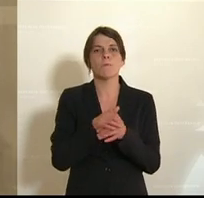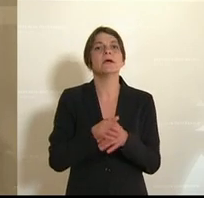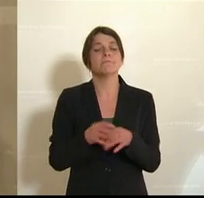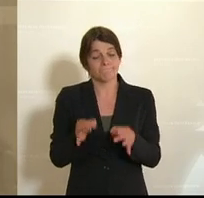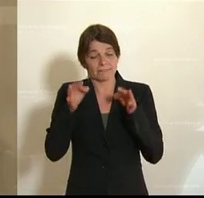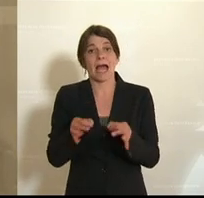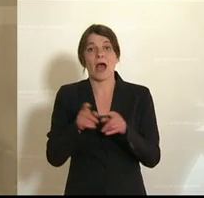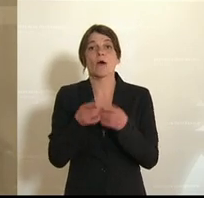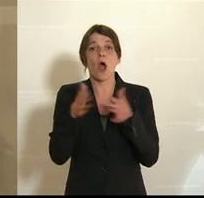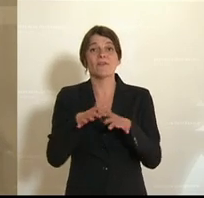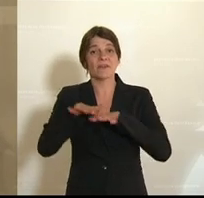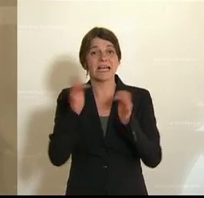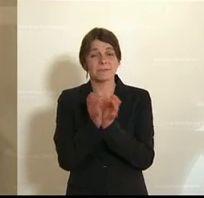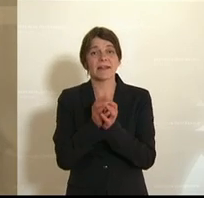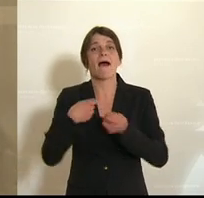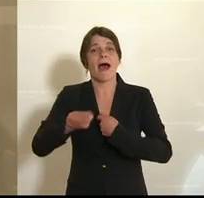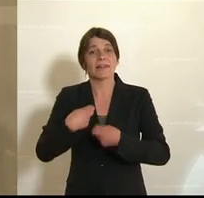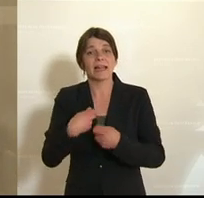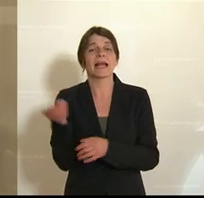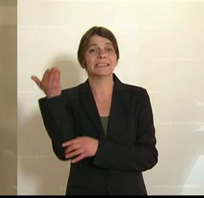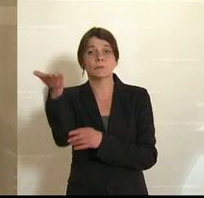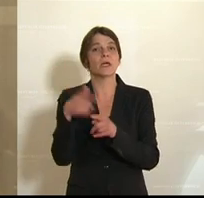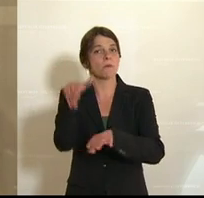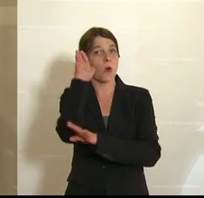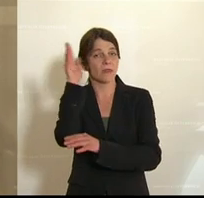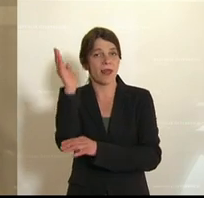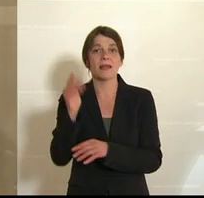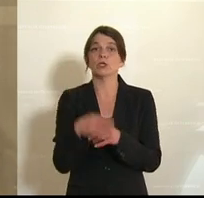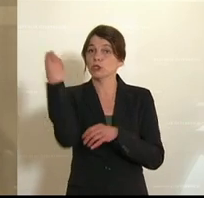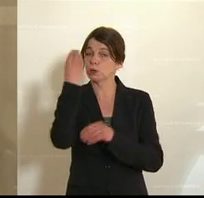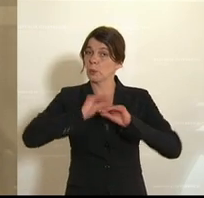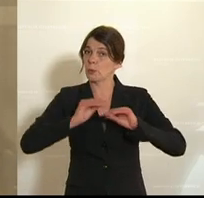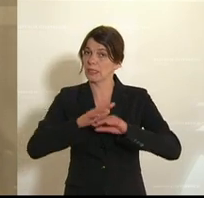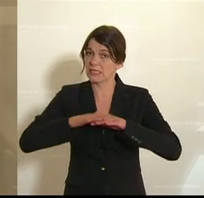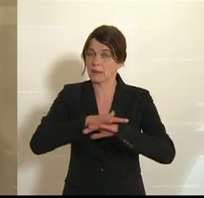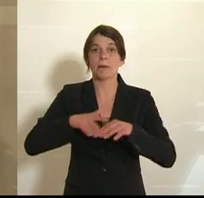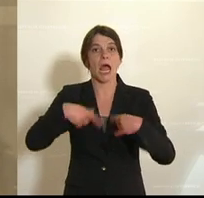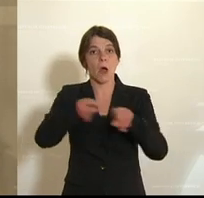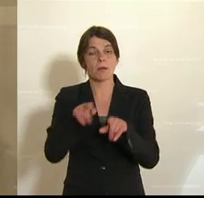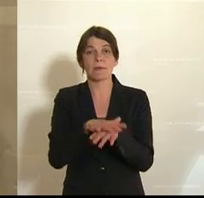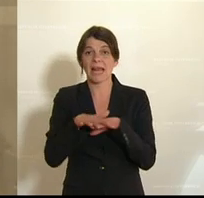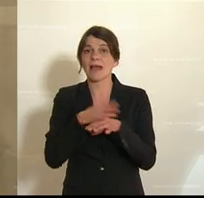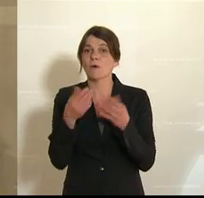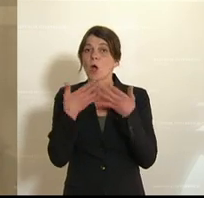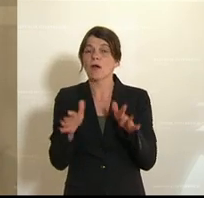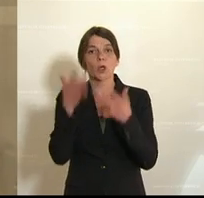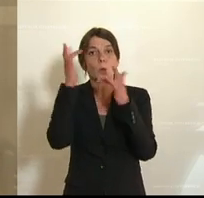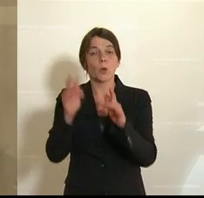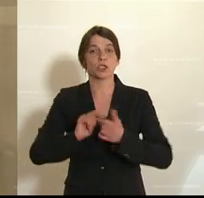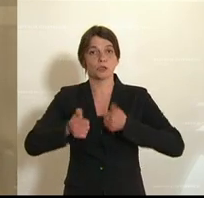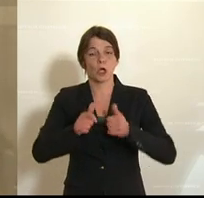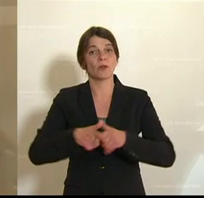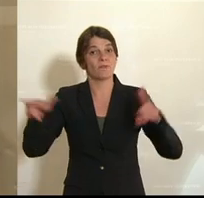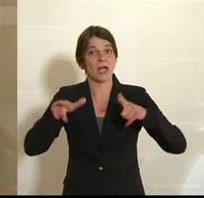in öffentlichen Verkehrsmitteln, im Handel, in der Gastronomie und in der Beherbergung, im Schul- und Unterrichtswesen, aber auch im Bereich des öffentlichen Kultursport- und